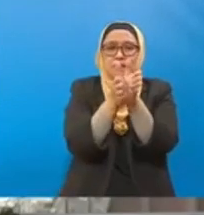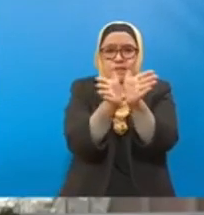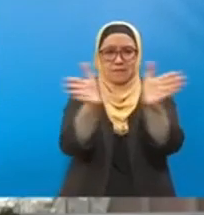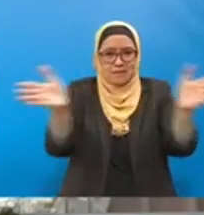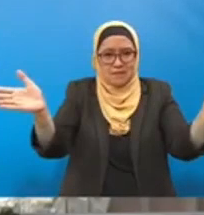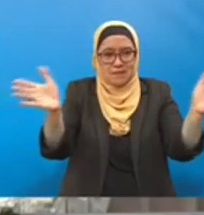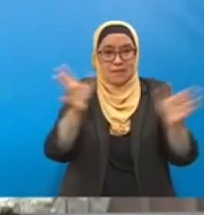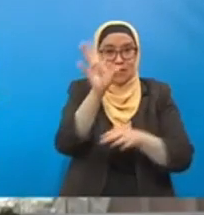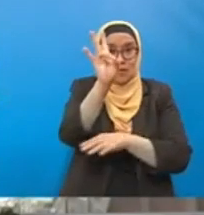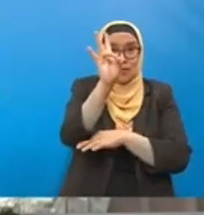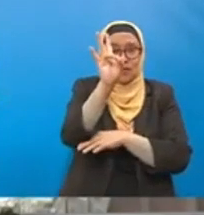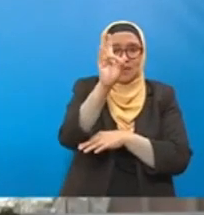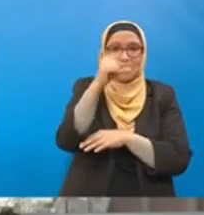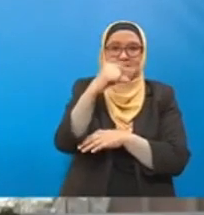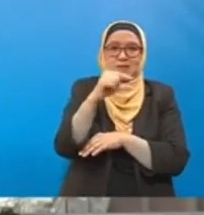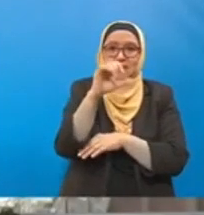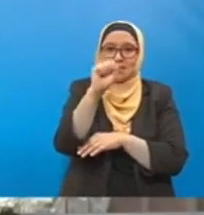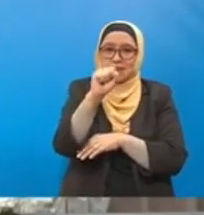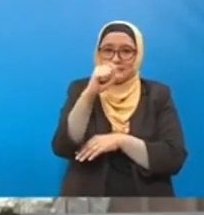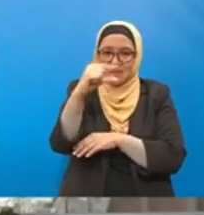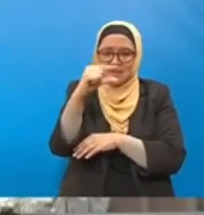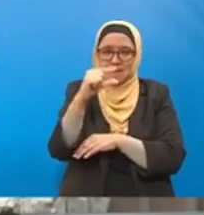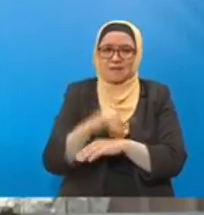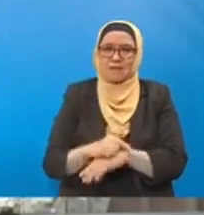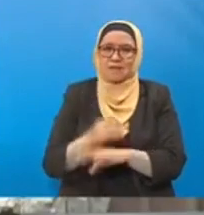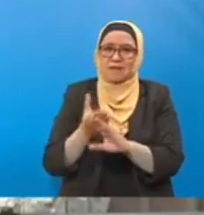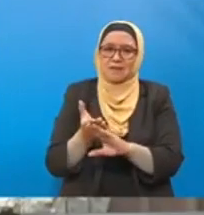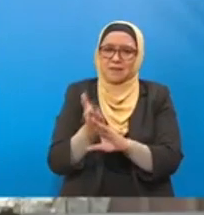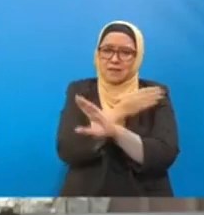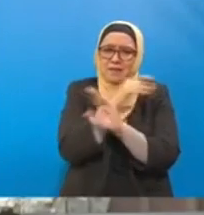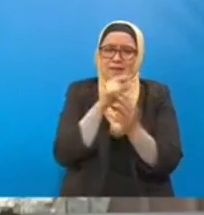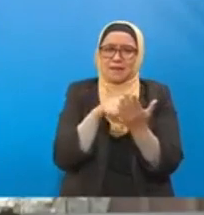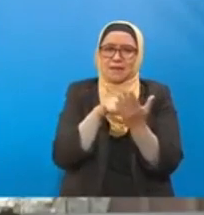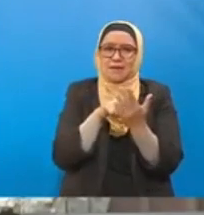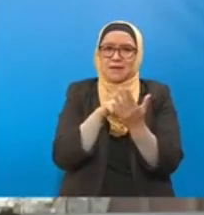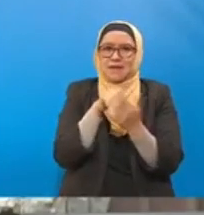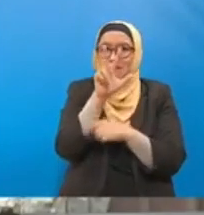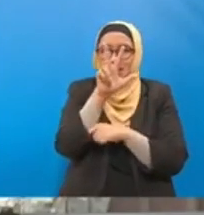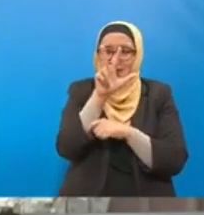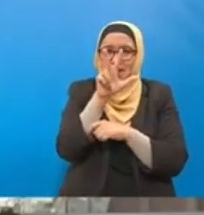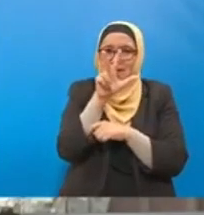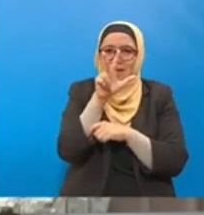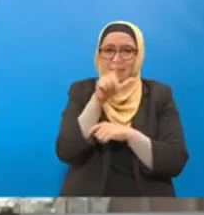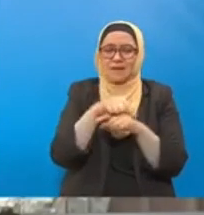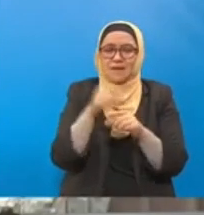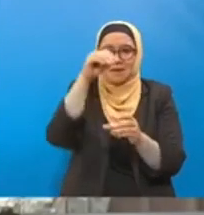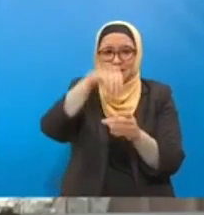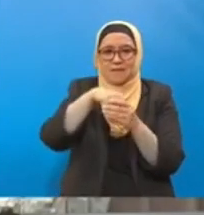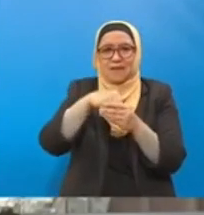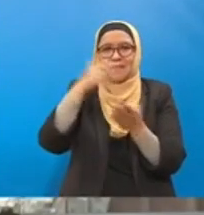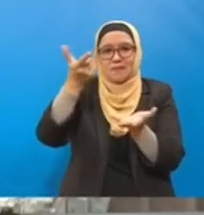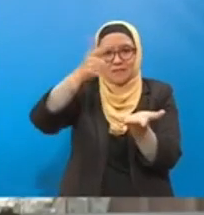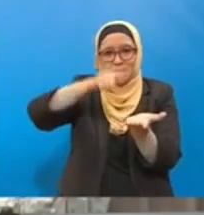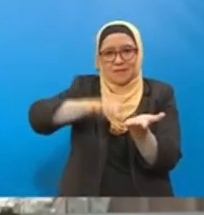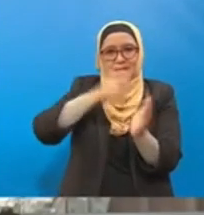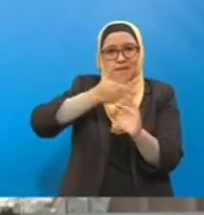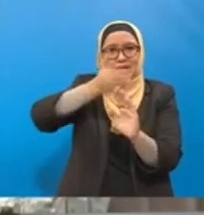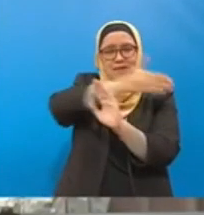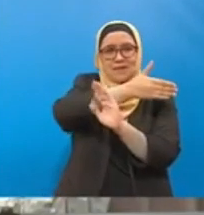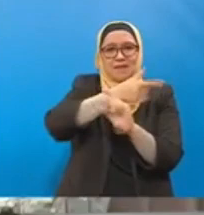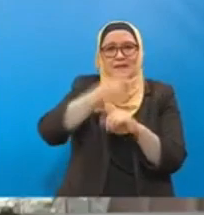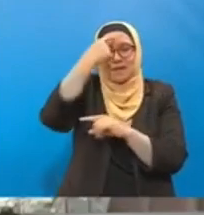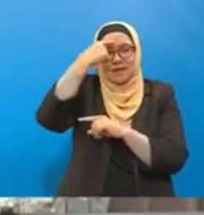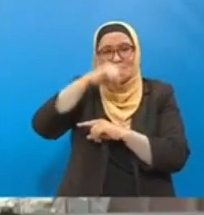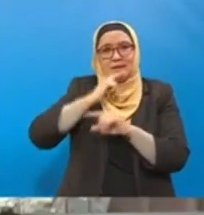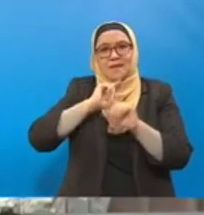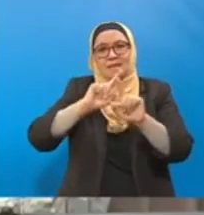jenis GSG berbanding 3 sebelumnya dalam NDC yang telah kita laporkan sebelum ini. Bagi menjawab bahagian kedua